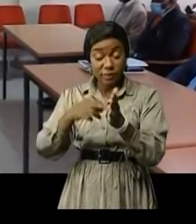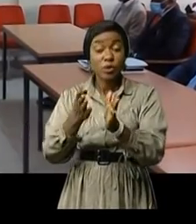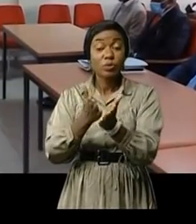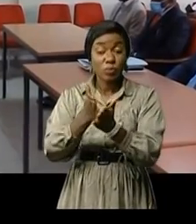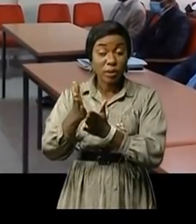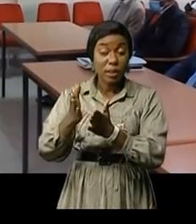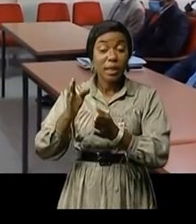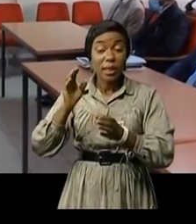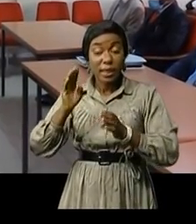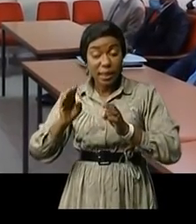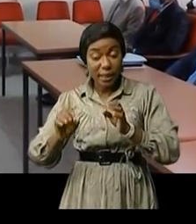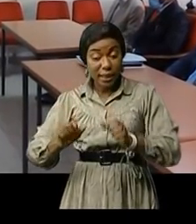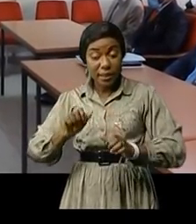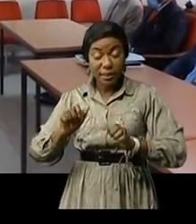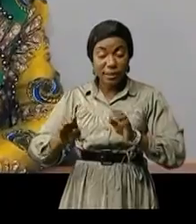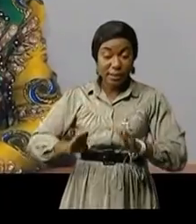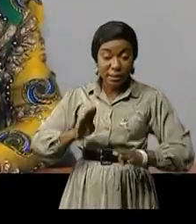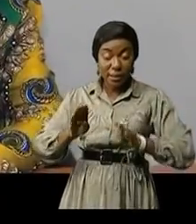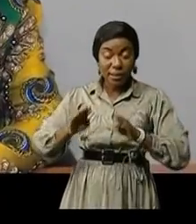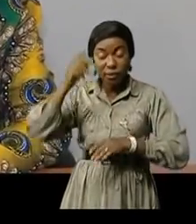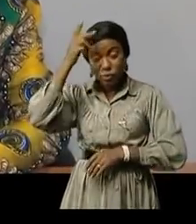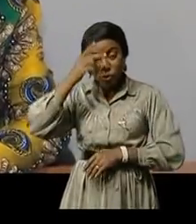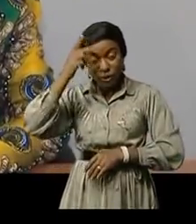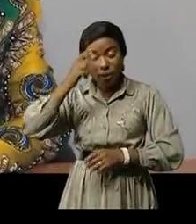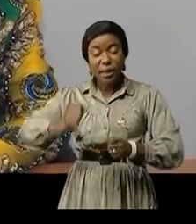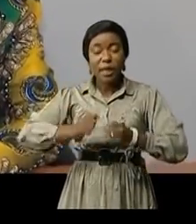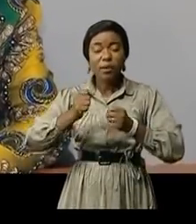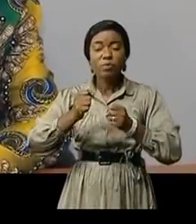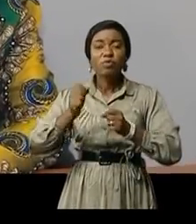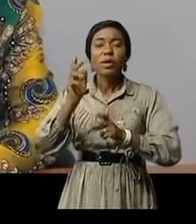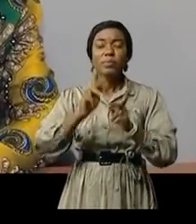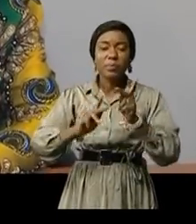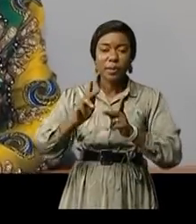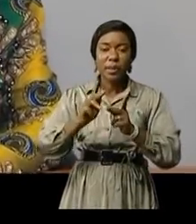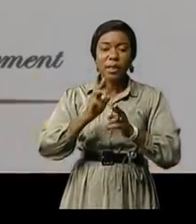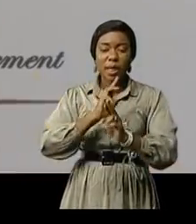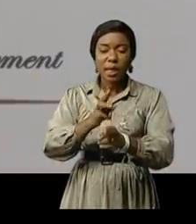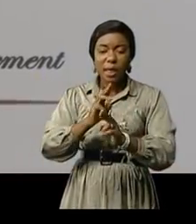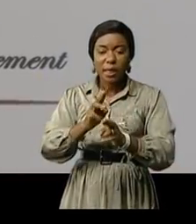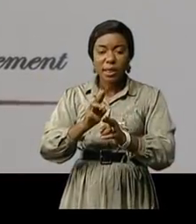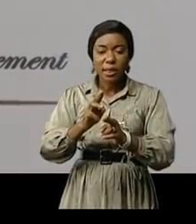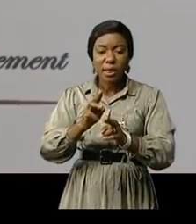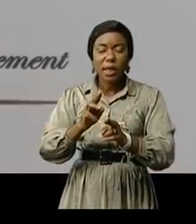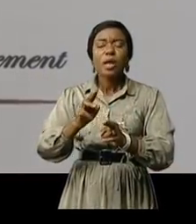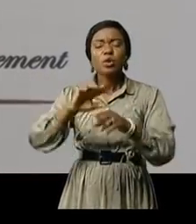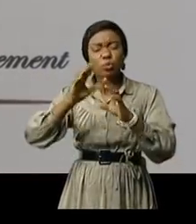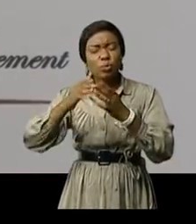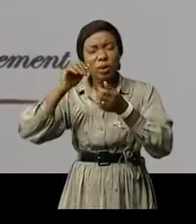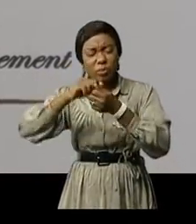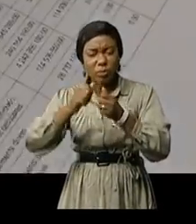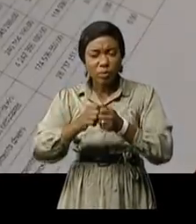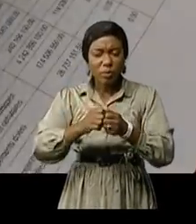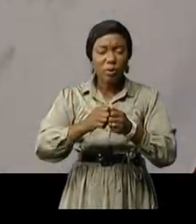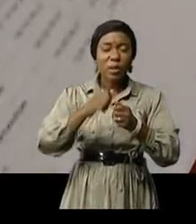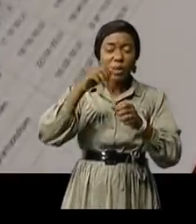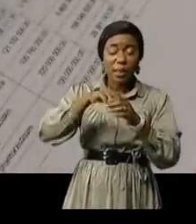politiques désigne l'action par laquelle les pouvoirs publics rendent des comptes aux administrés ou aux citoyens sur le